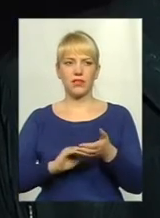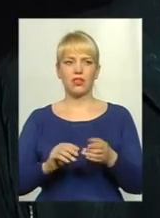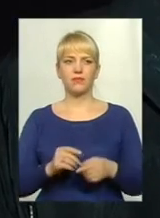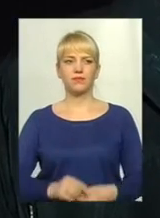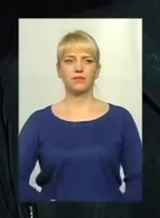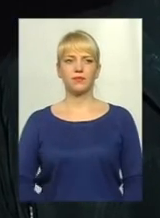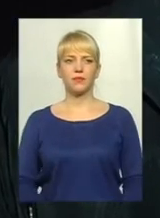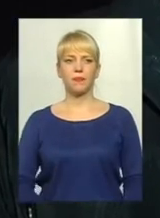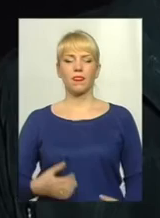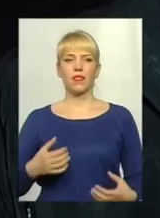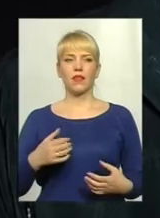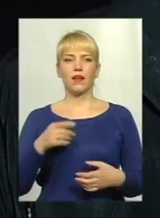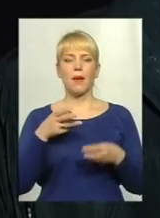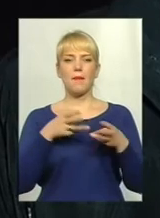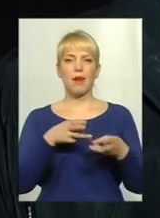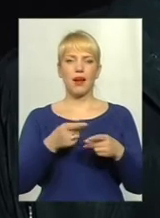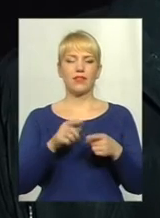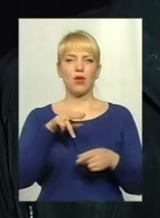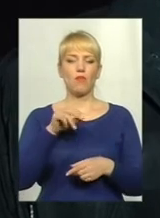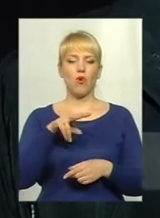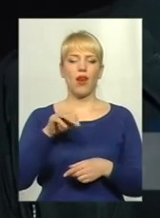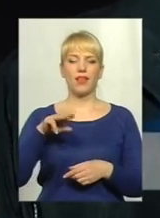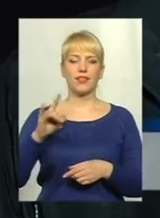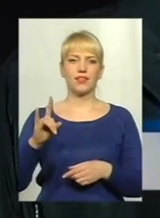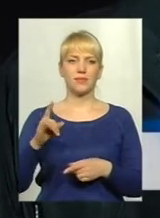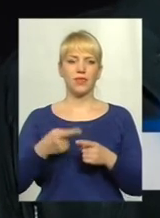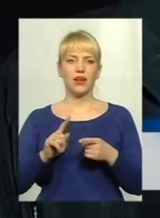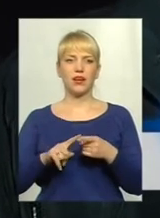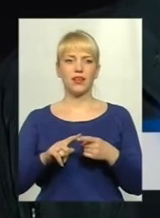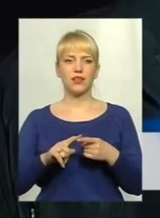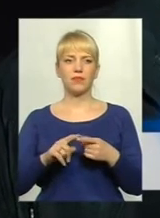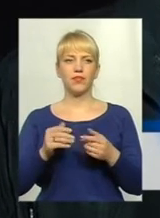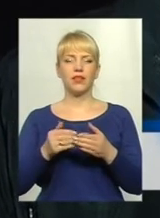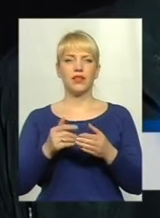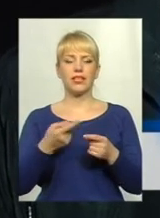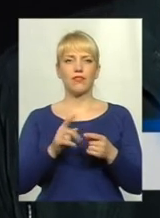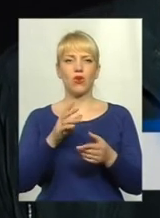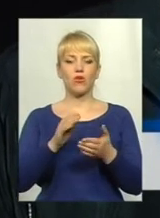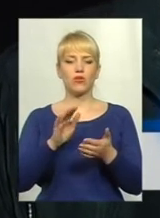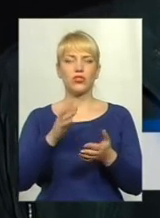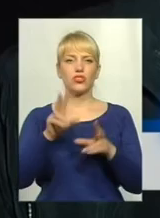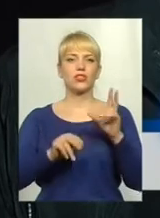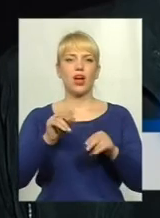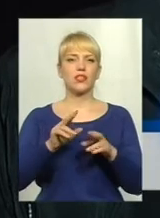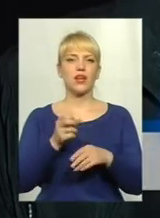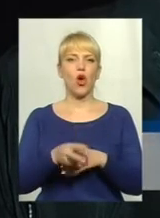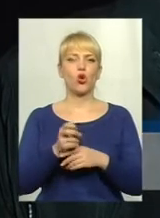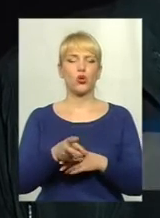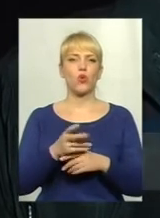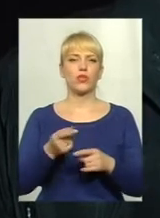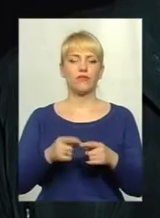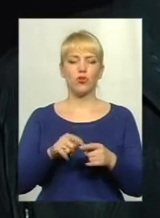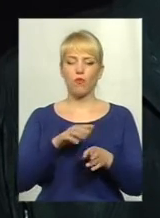палетами, так званими, відзерняті відходи. Воно повністю не